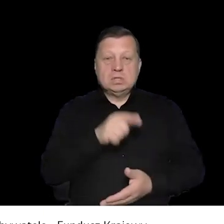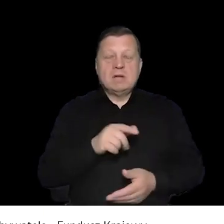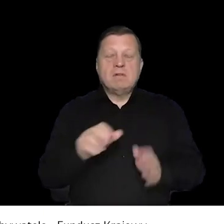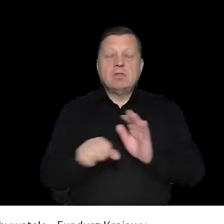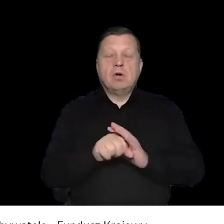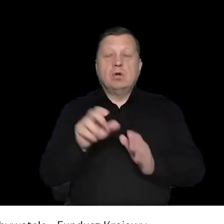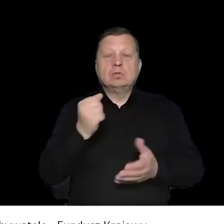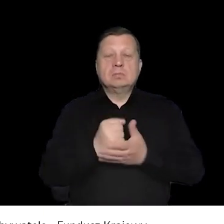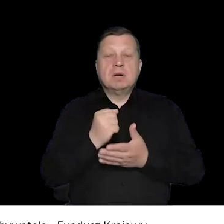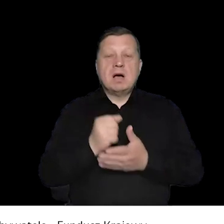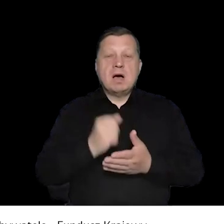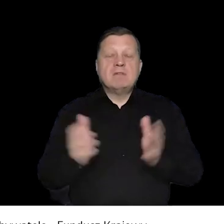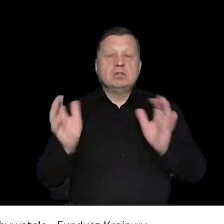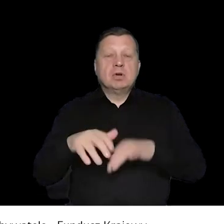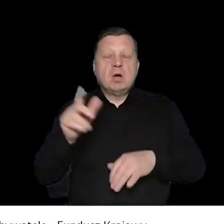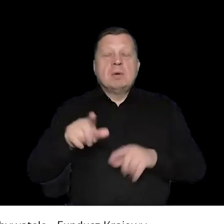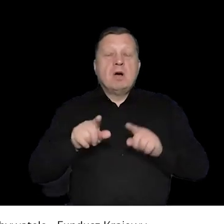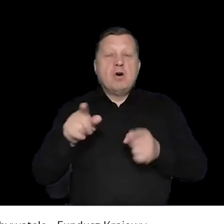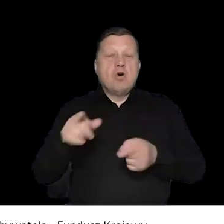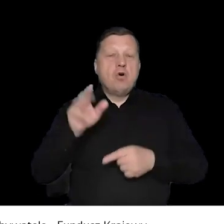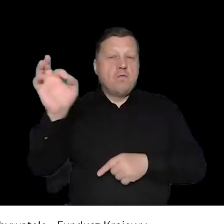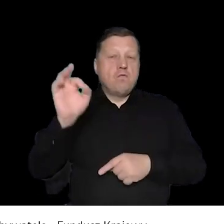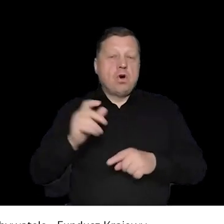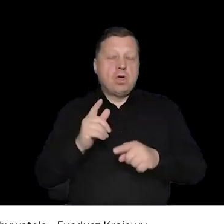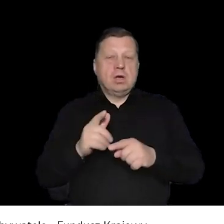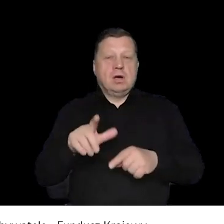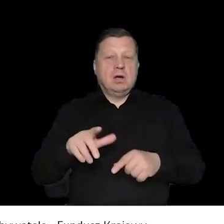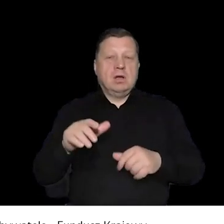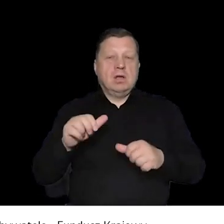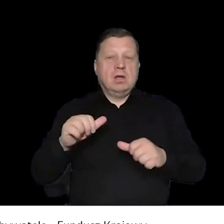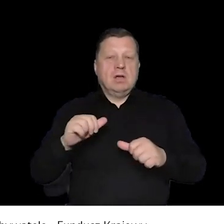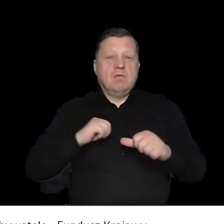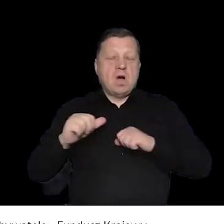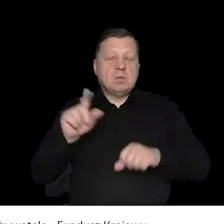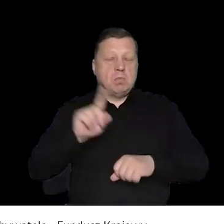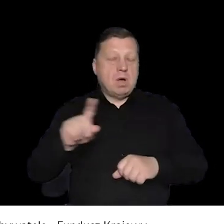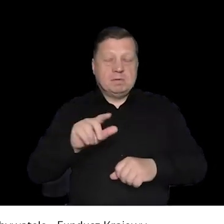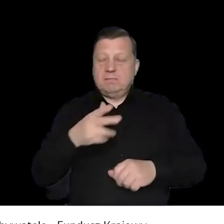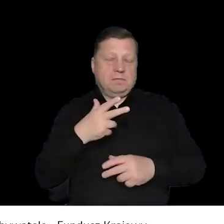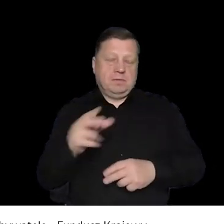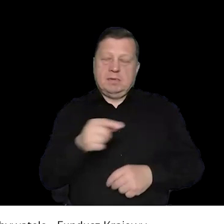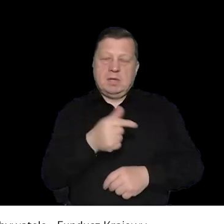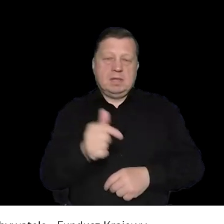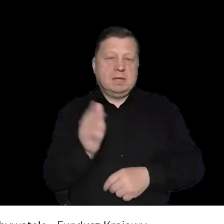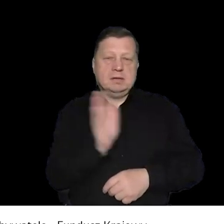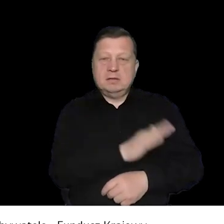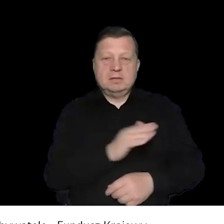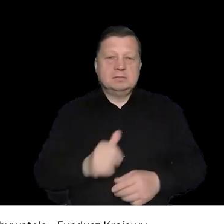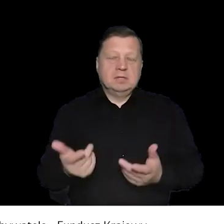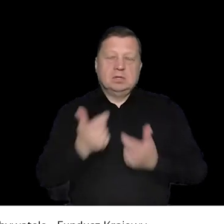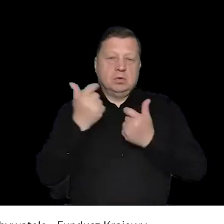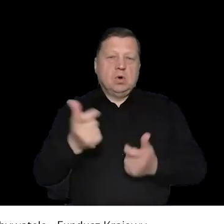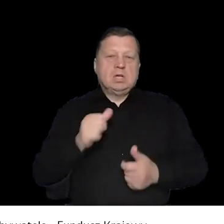No nie, przed chwileczką właśnie przeczytałem. Także tej ustawy, przepisów tej ustawy nie stosuje się do zgromadzeń